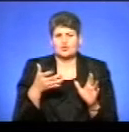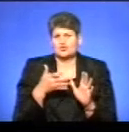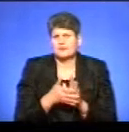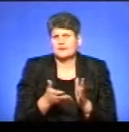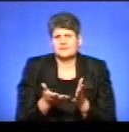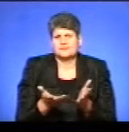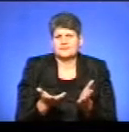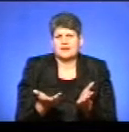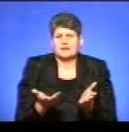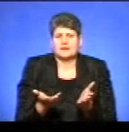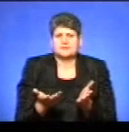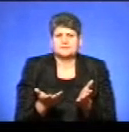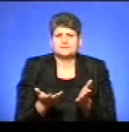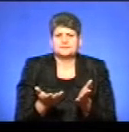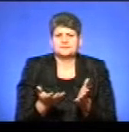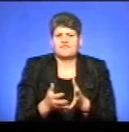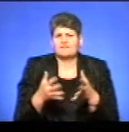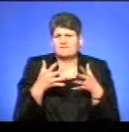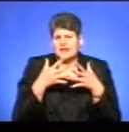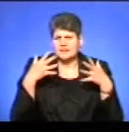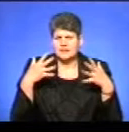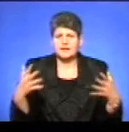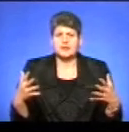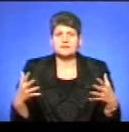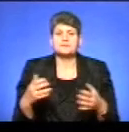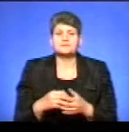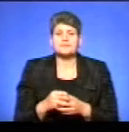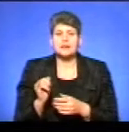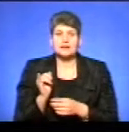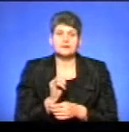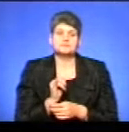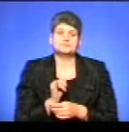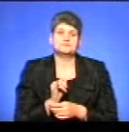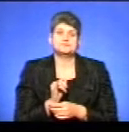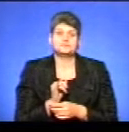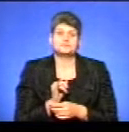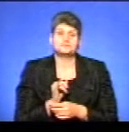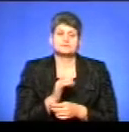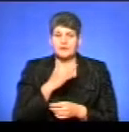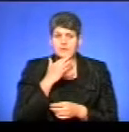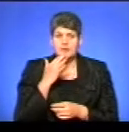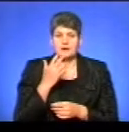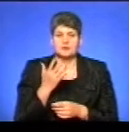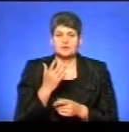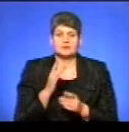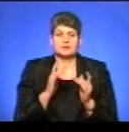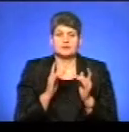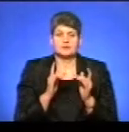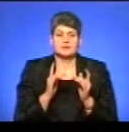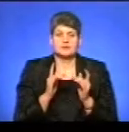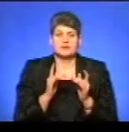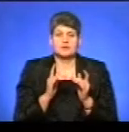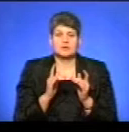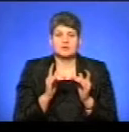дуже громадські і великі. І багато ліжок в Тернопільській області, які